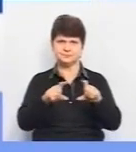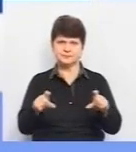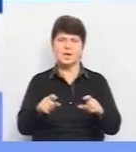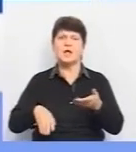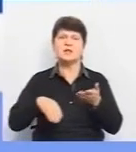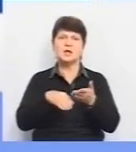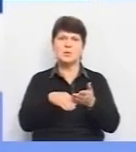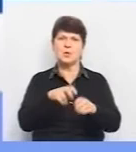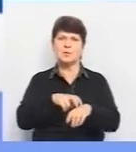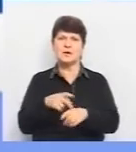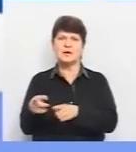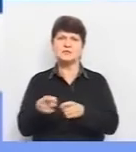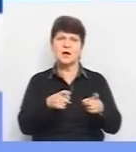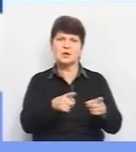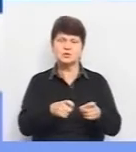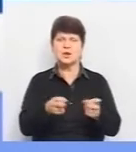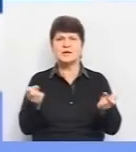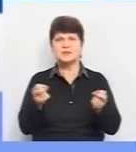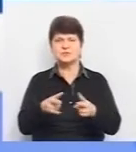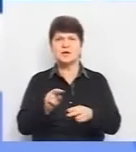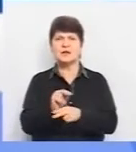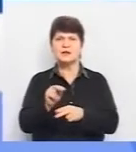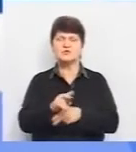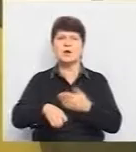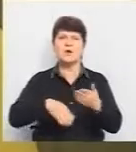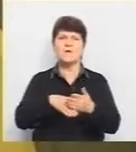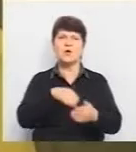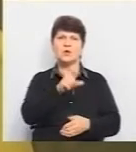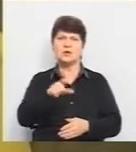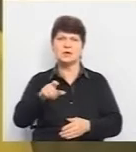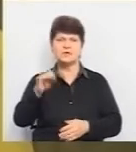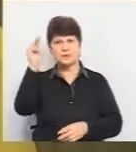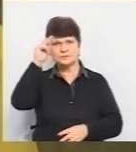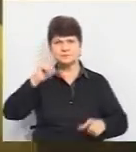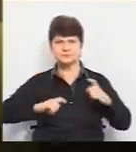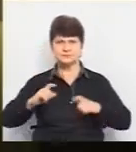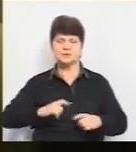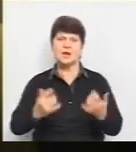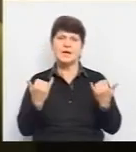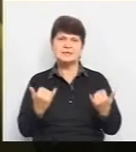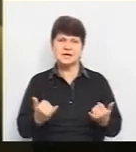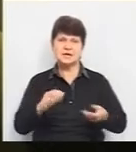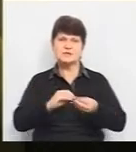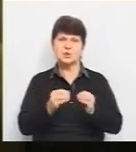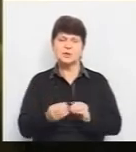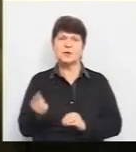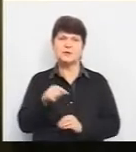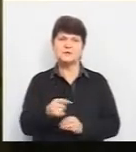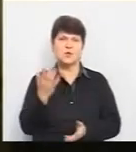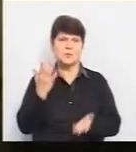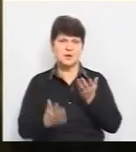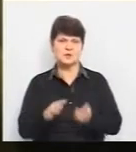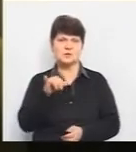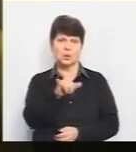лікарям планують залучати інтернів та спеціально навчених волонтерів. От зараз просто проблема в тому, що якщо навіть у тебе